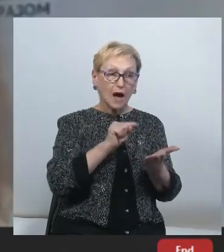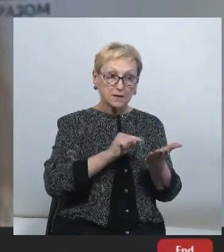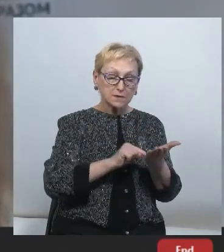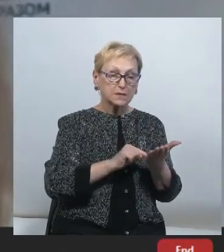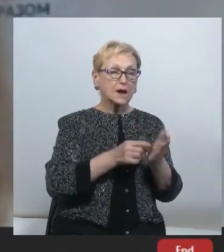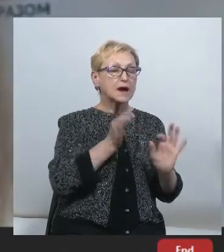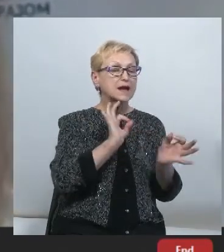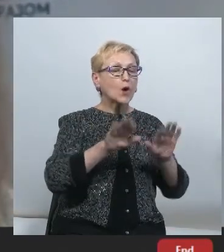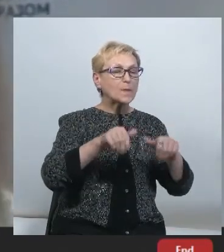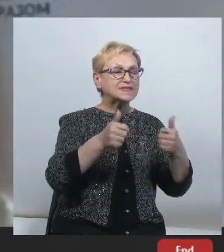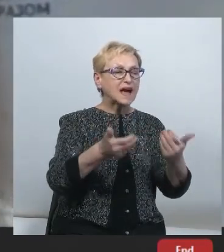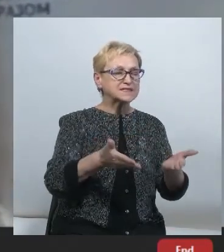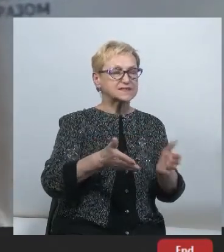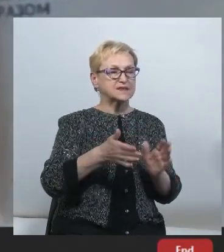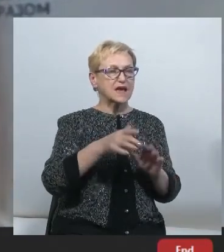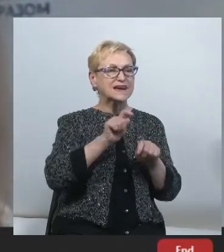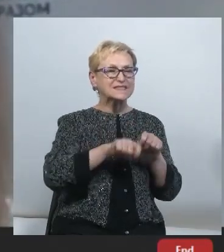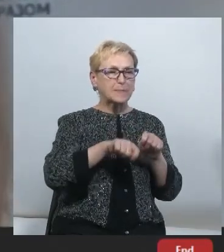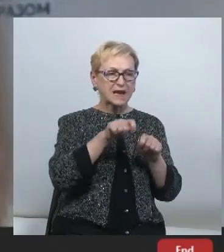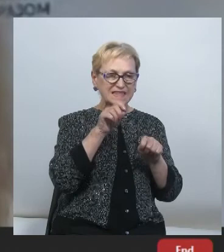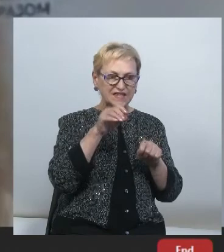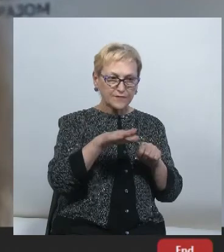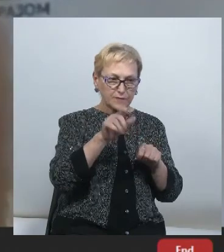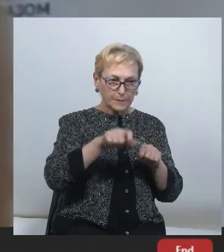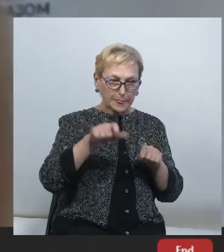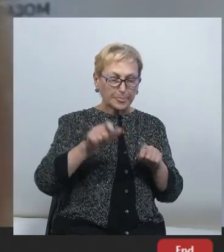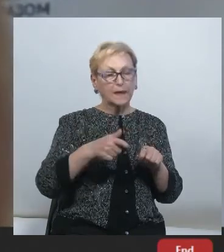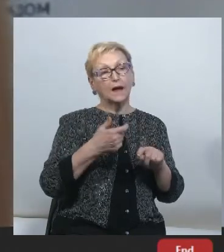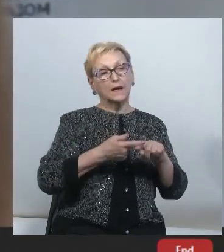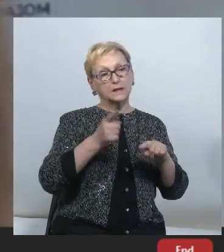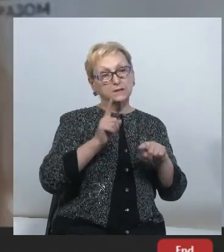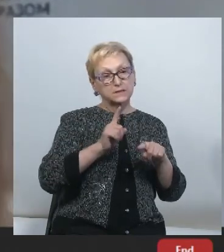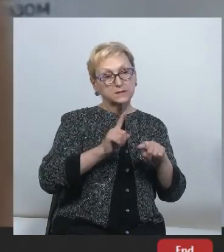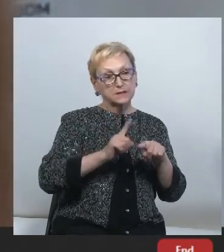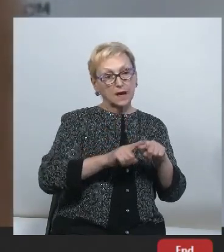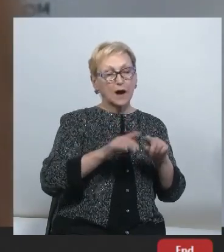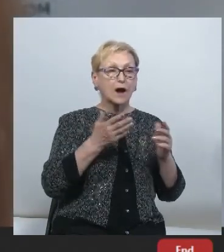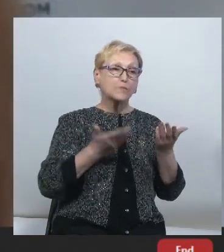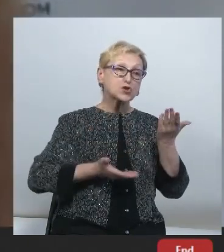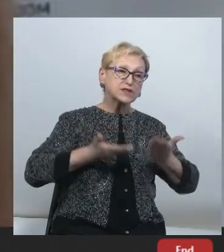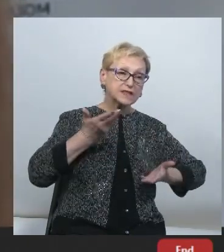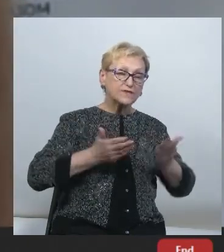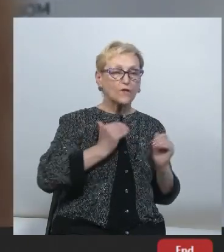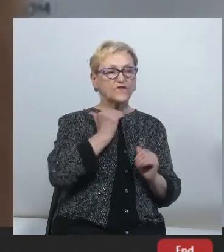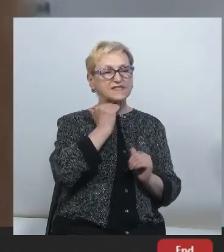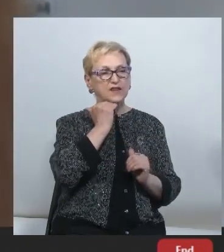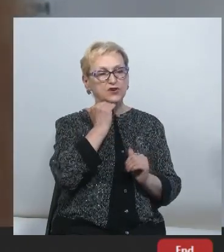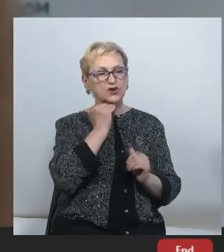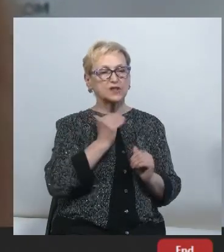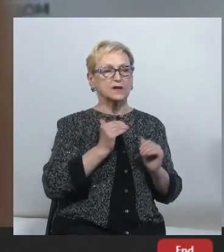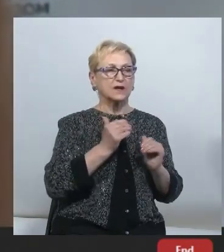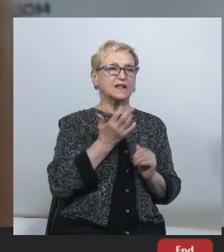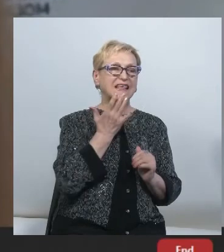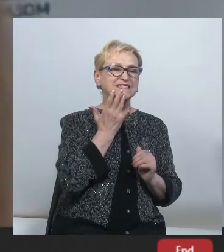рекомендацій експертів – це ухвалення законопроекту про медіа, в якому важливо визначити як зробити Національну Раду